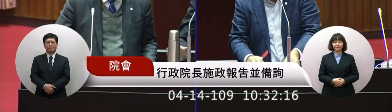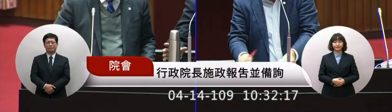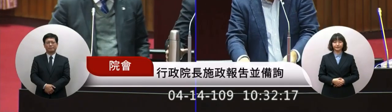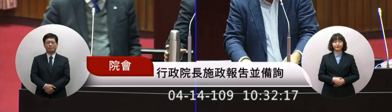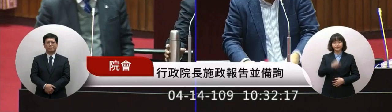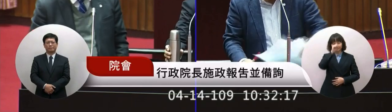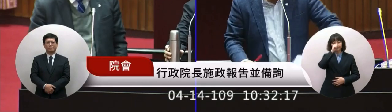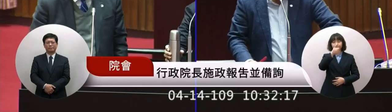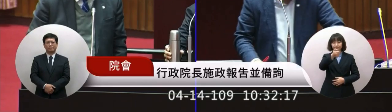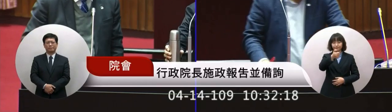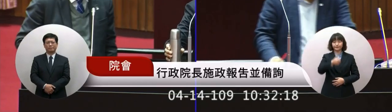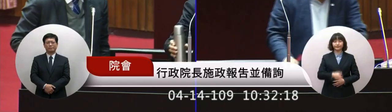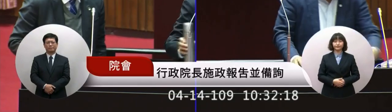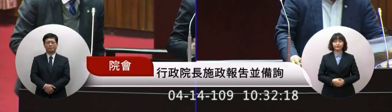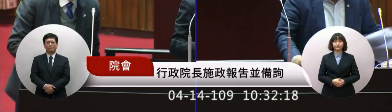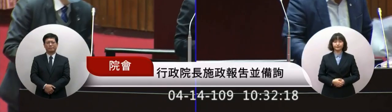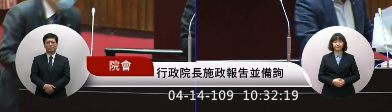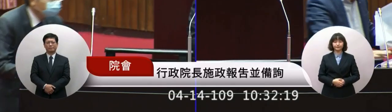好 謝謝